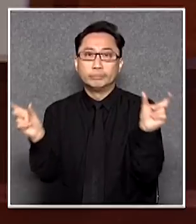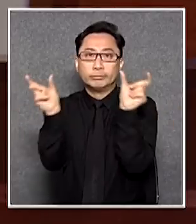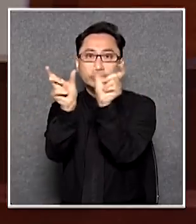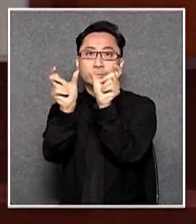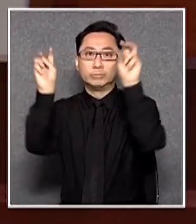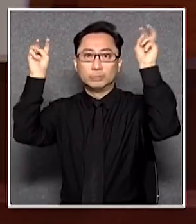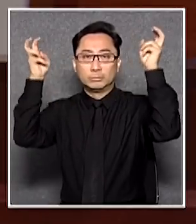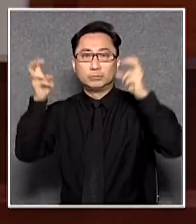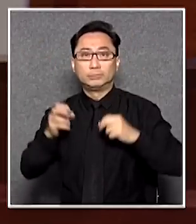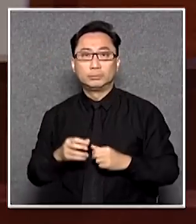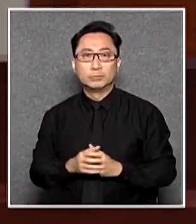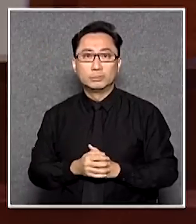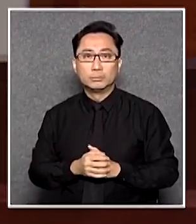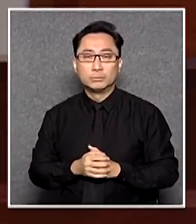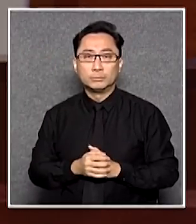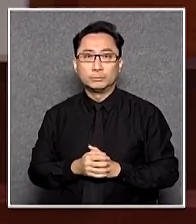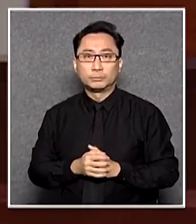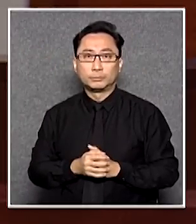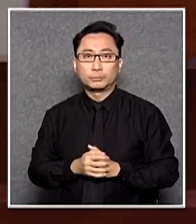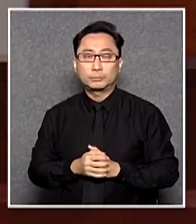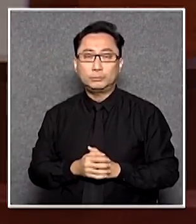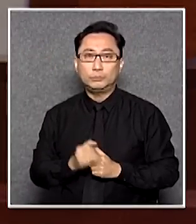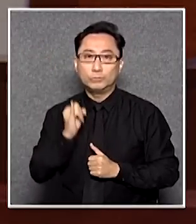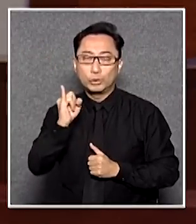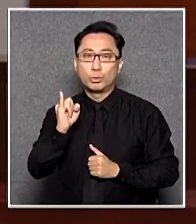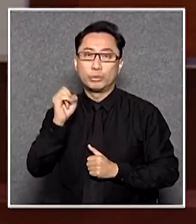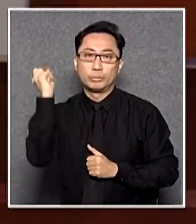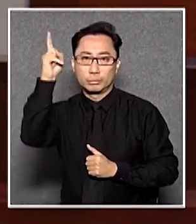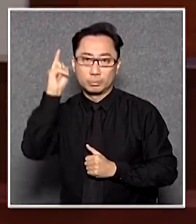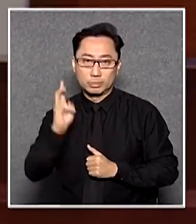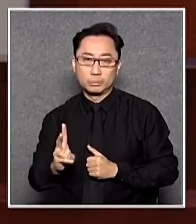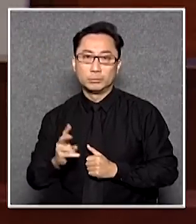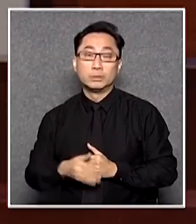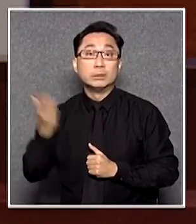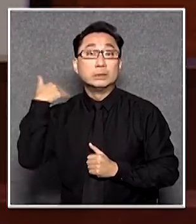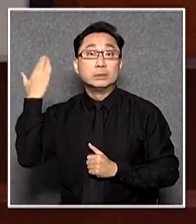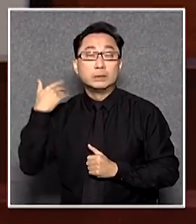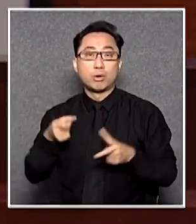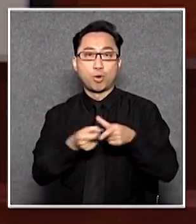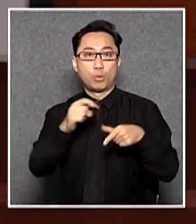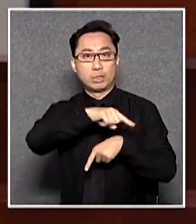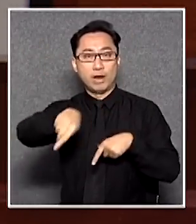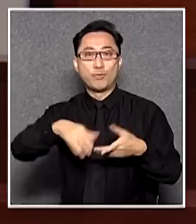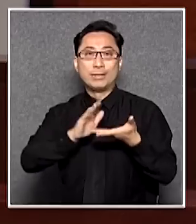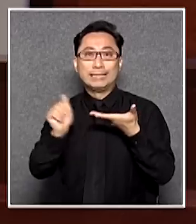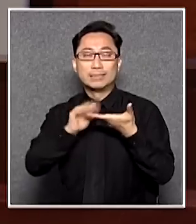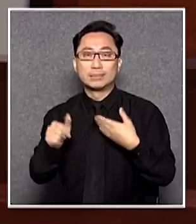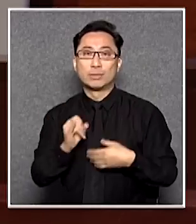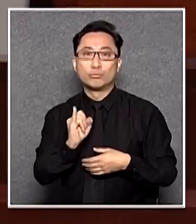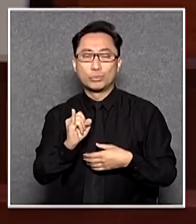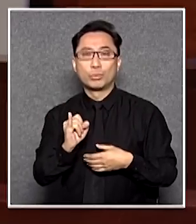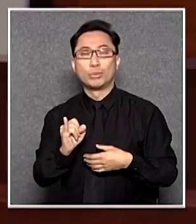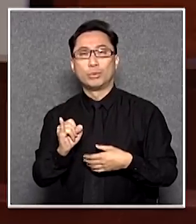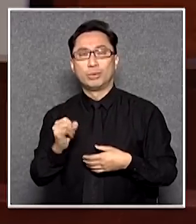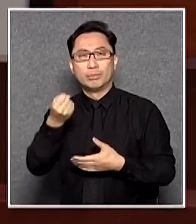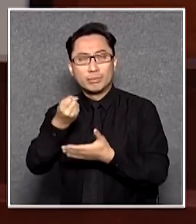裡面就是一錯再錯之前叫做公眾地方結證罪行條例已經是錯